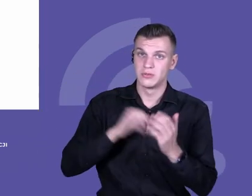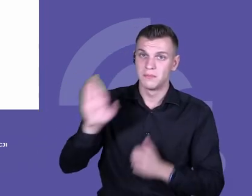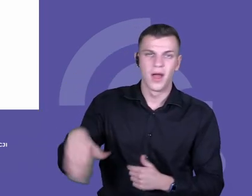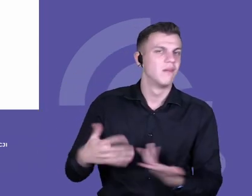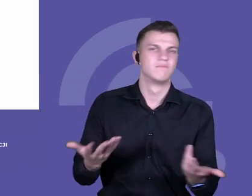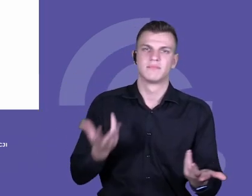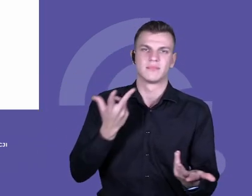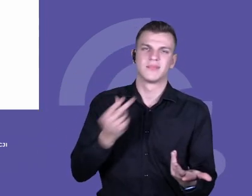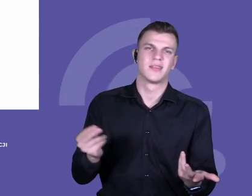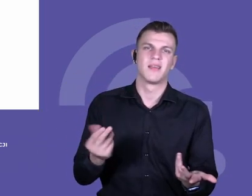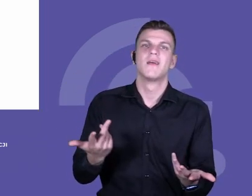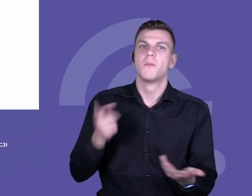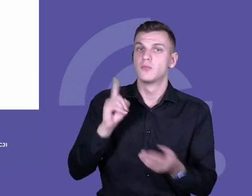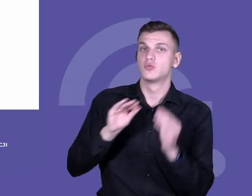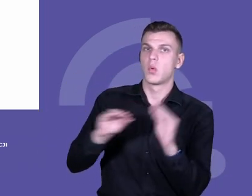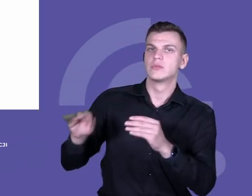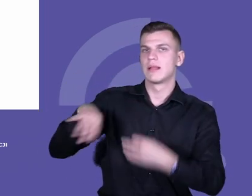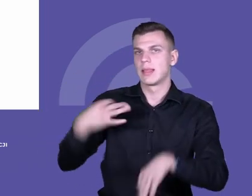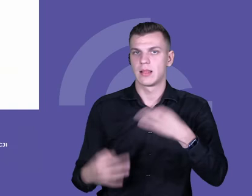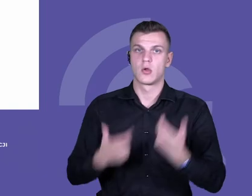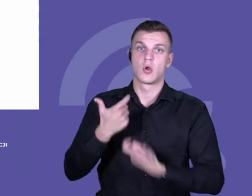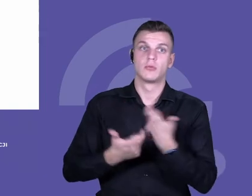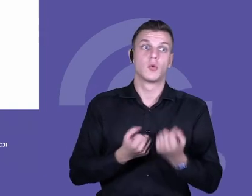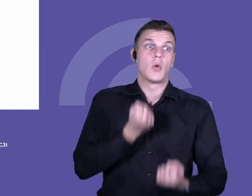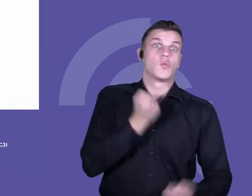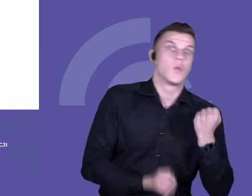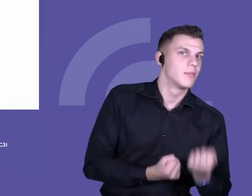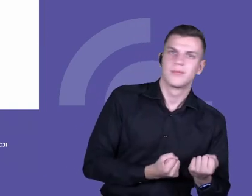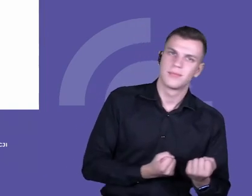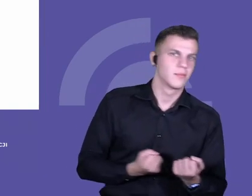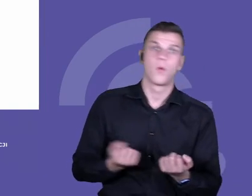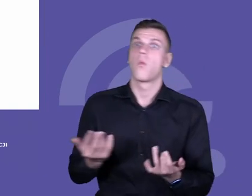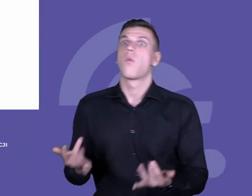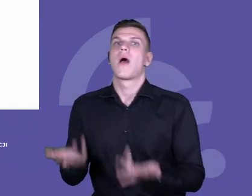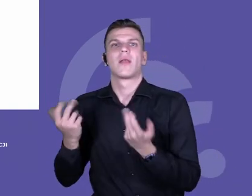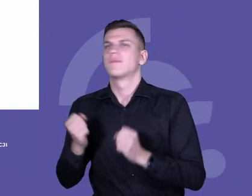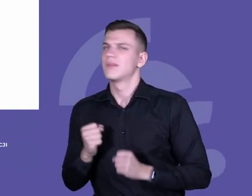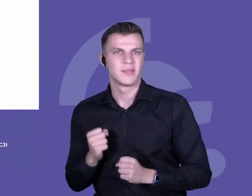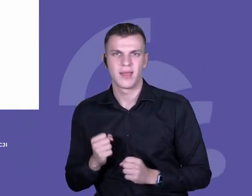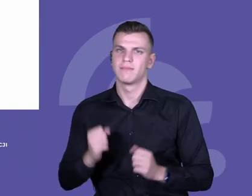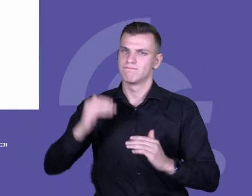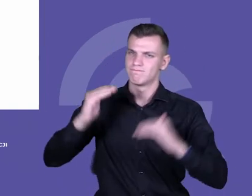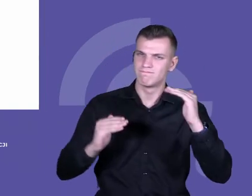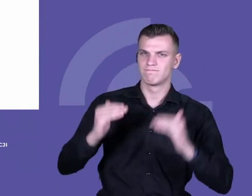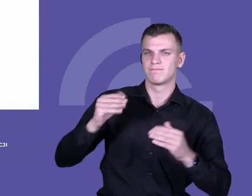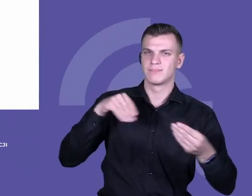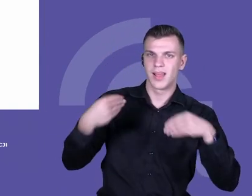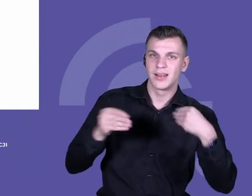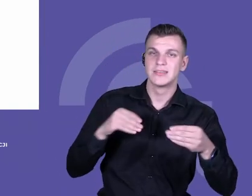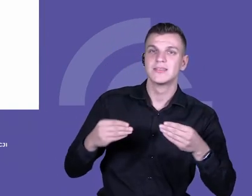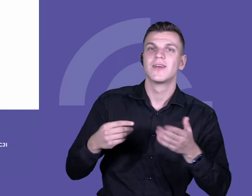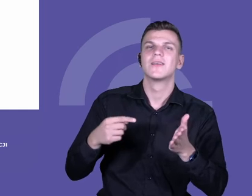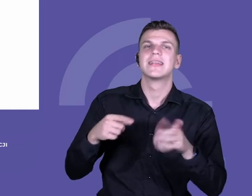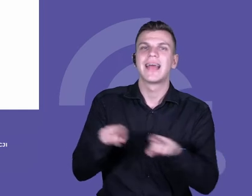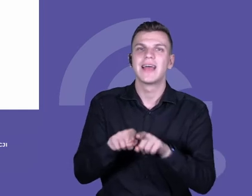bardzo istotny, żeby nie był zbyt trudny i zbyt łatwy. Budowanie i pewien zestaw kryteriów,